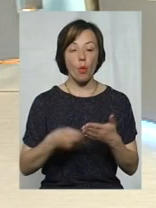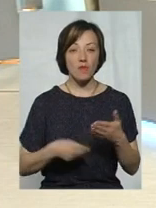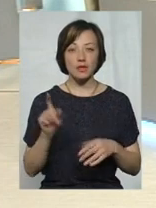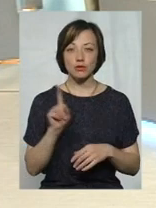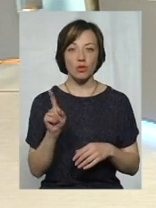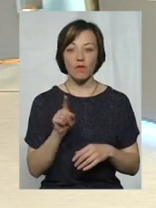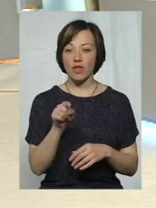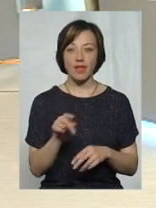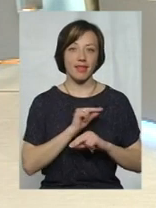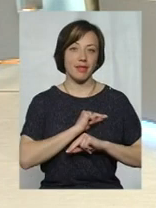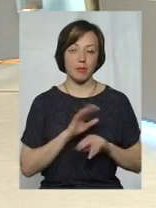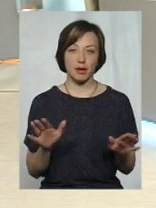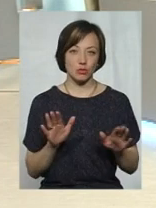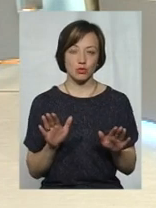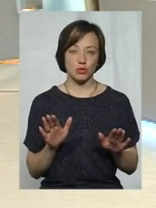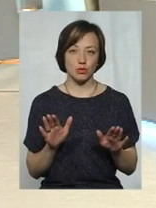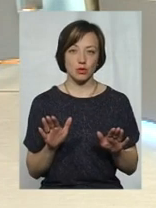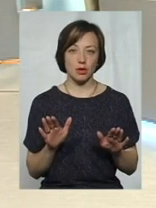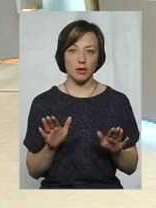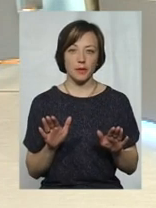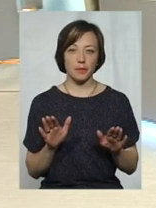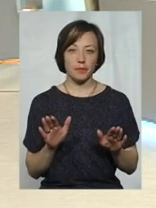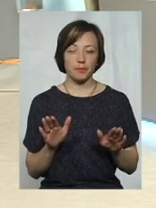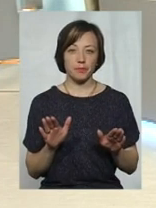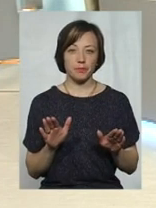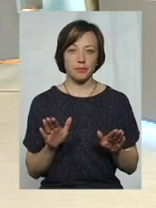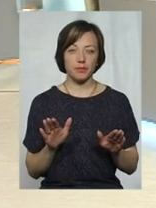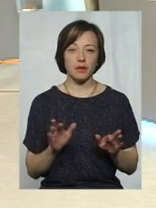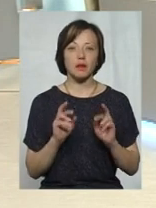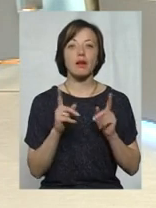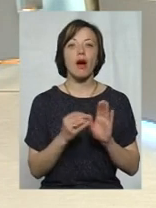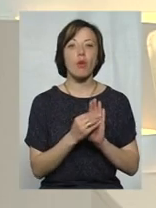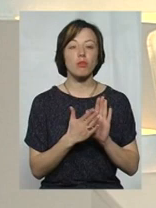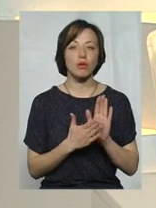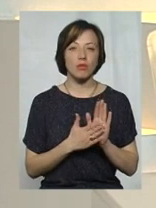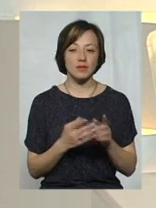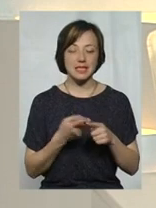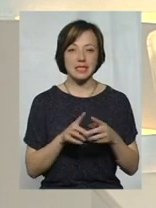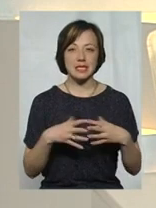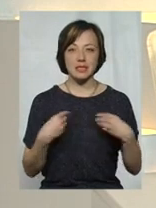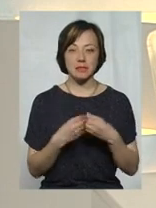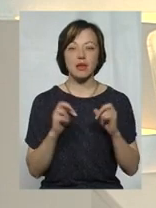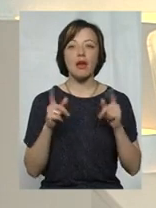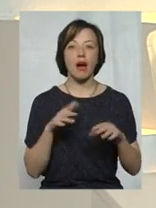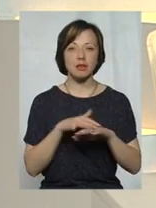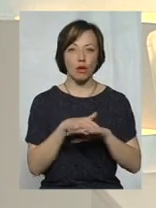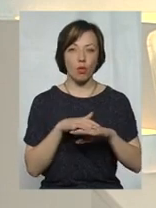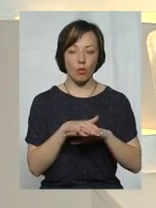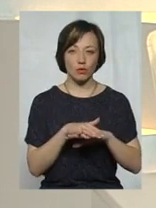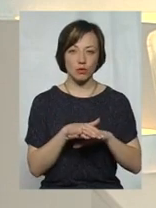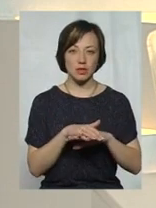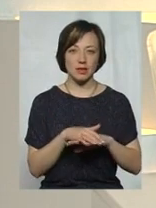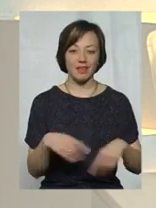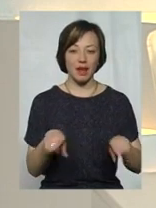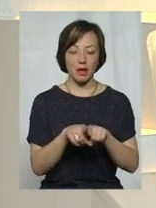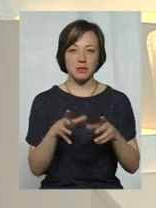про те, що вони не працюють ніде. Яким чином обліковуються такі родини, яким чином нараховуються таким